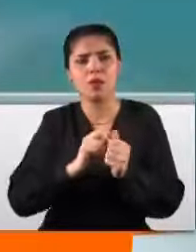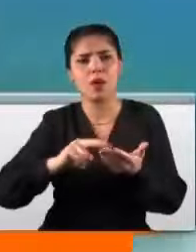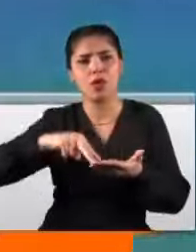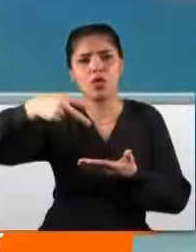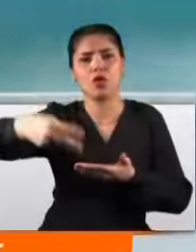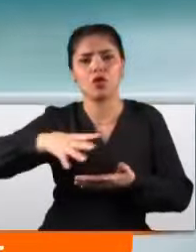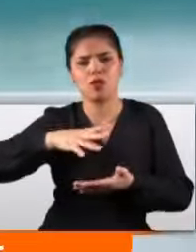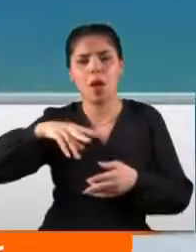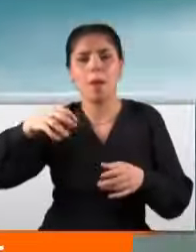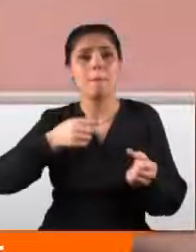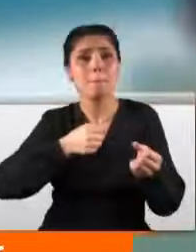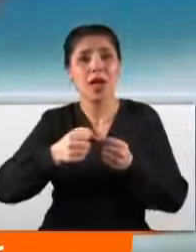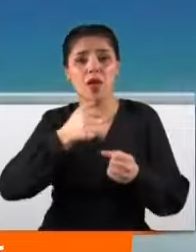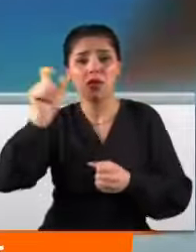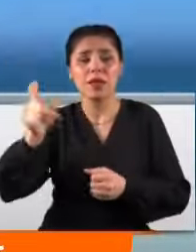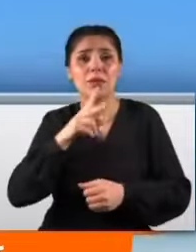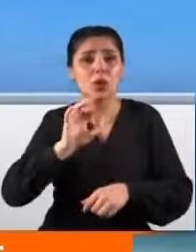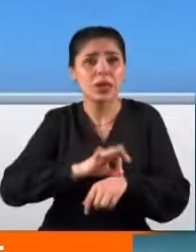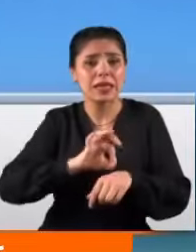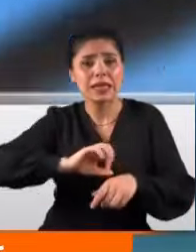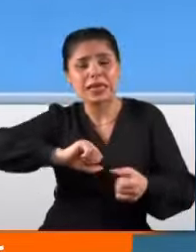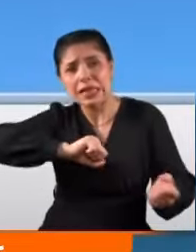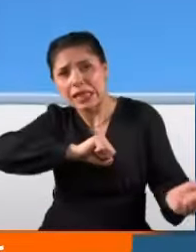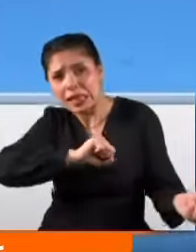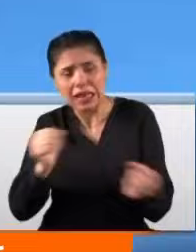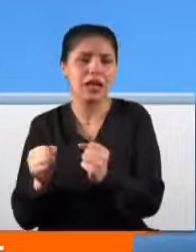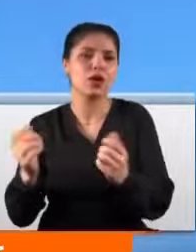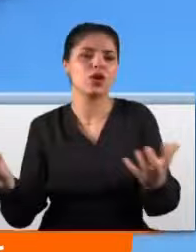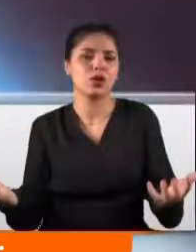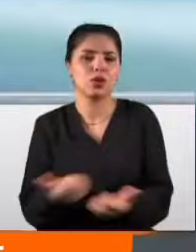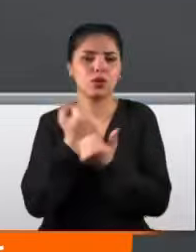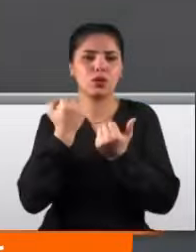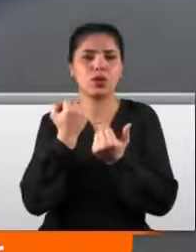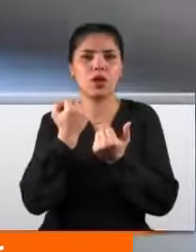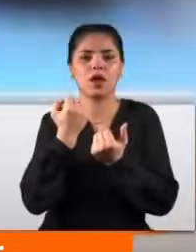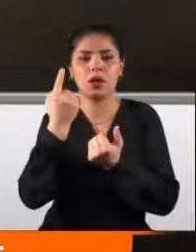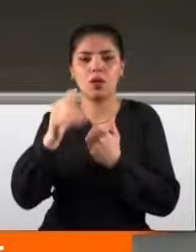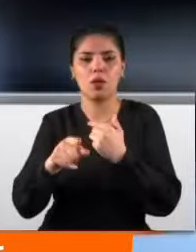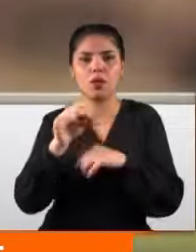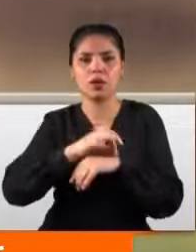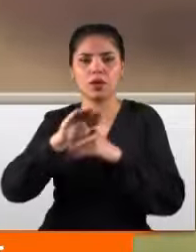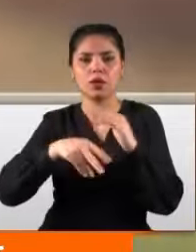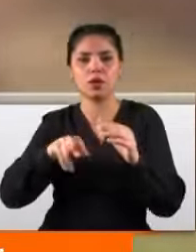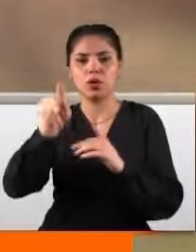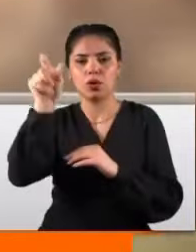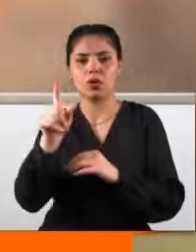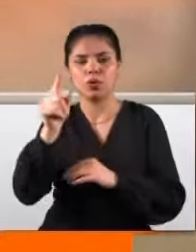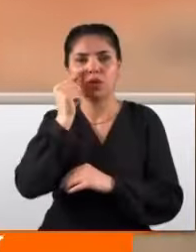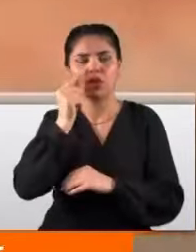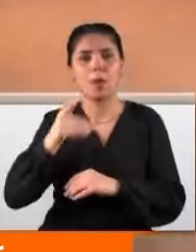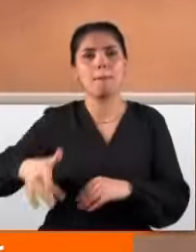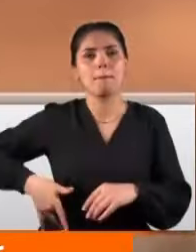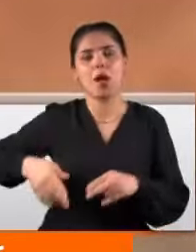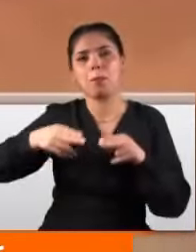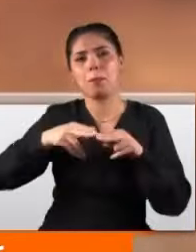Pilotun manevrası hepsinin hayatını kurtardı. Helikopter korkusunu tetikleyen o anların ardından yolculardan birinin beli kırıldı.